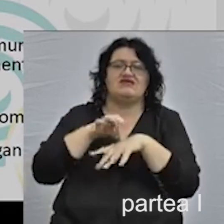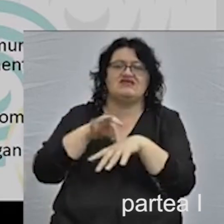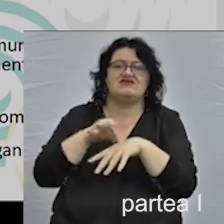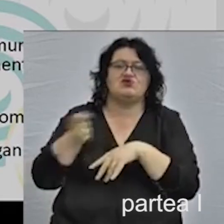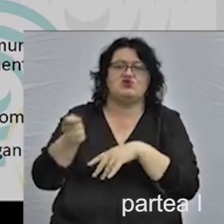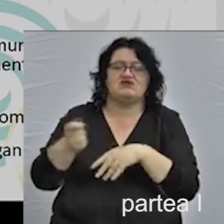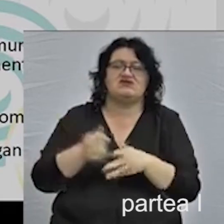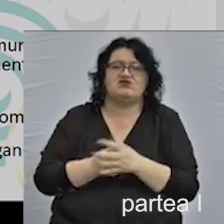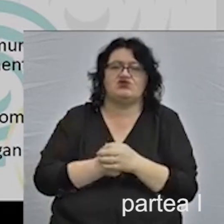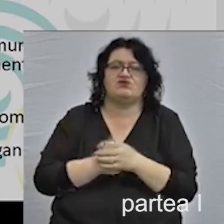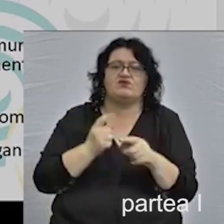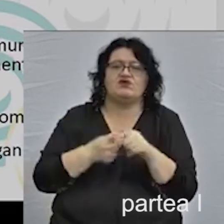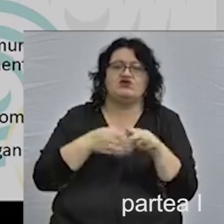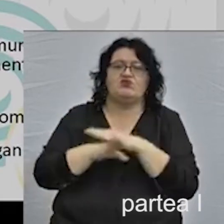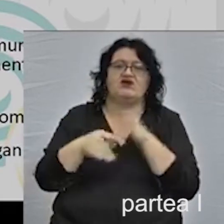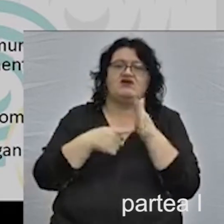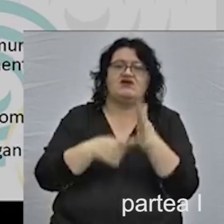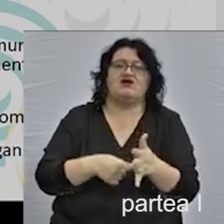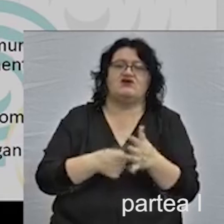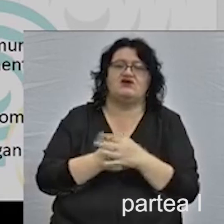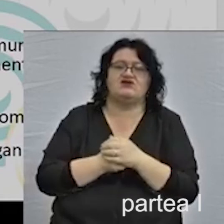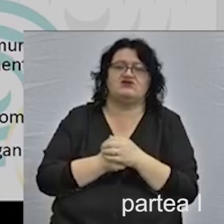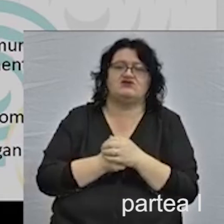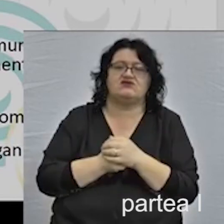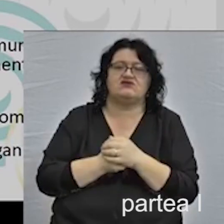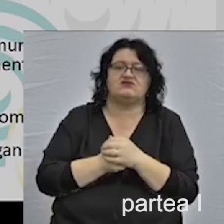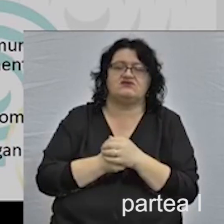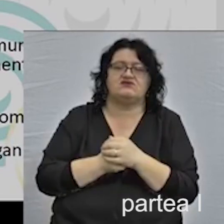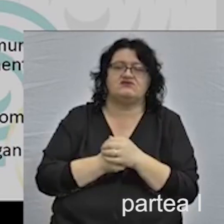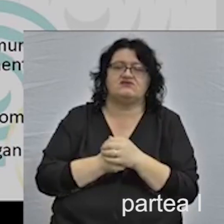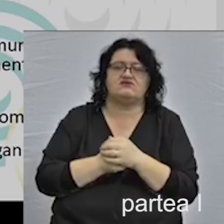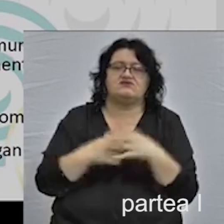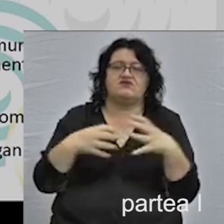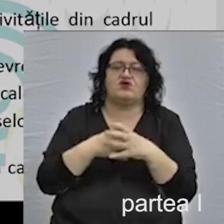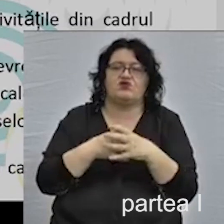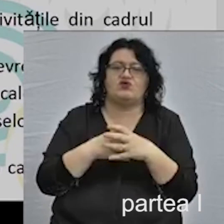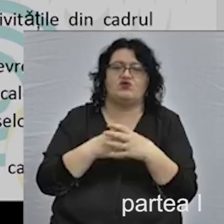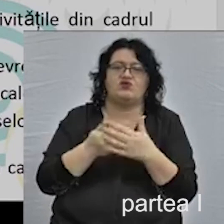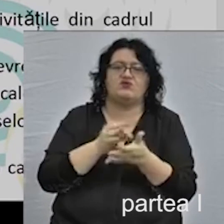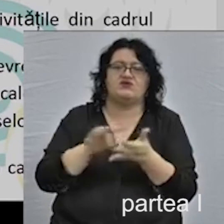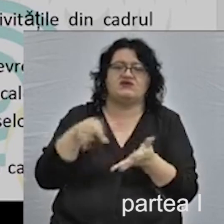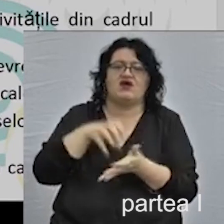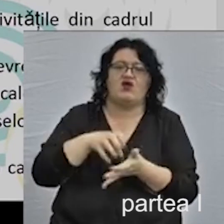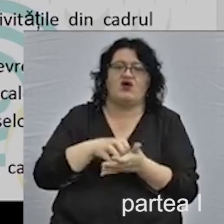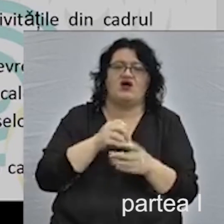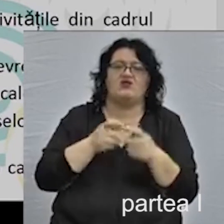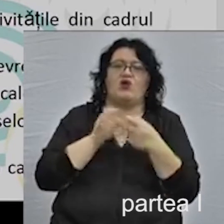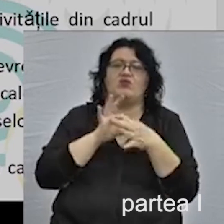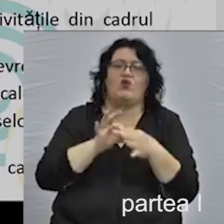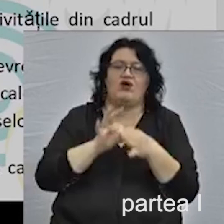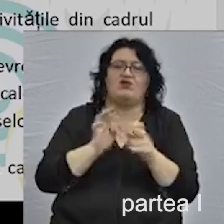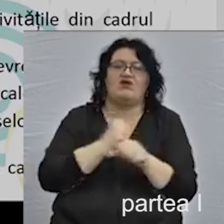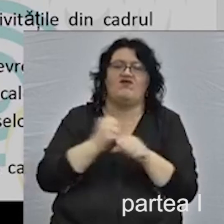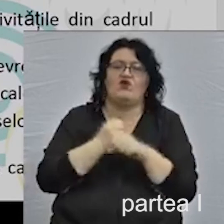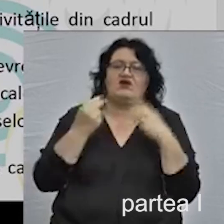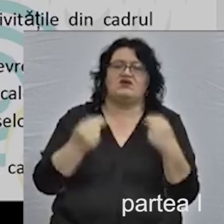turistici și prin acest grup al stakeholderilor locali, noi am colaborat foarte